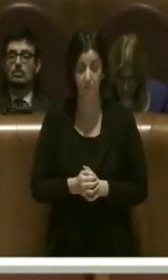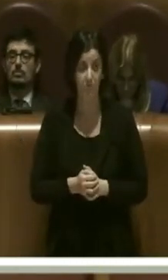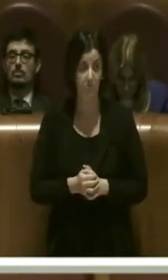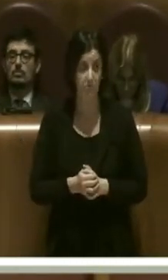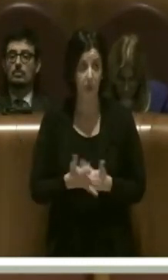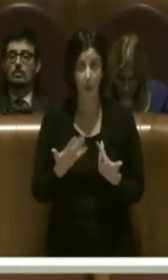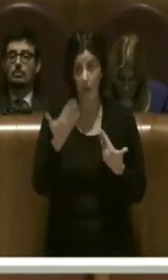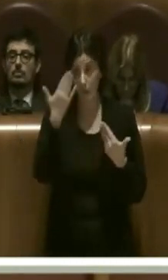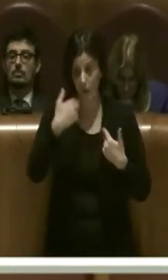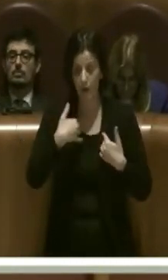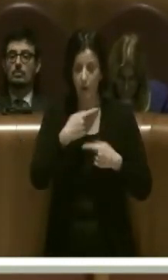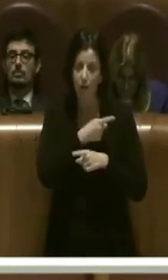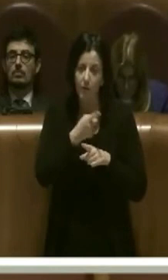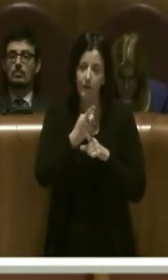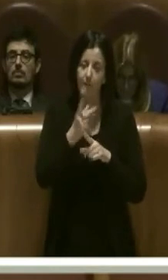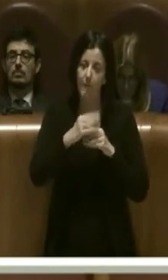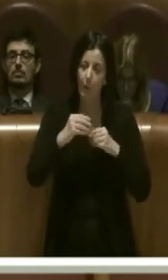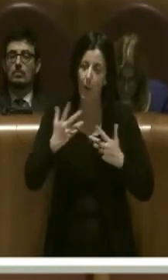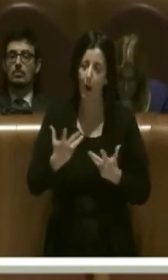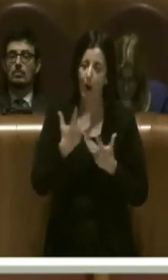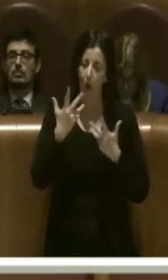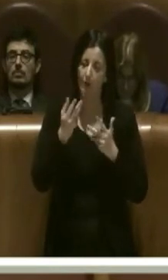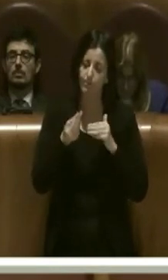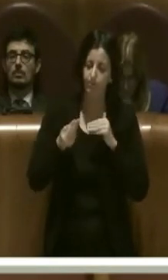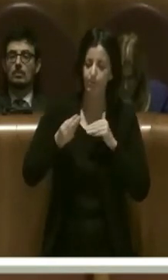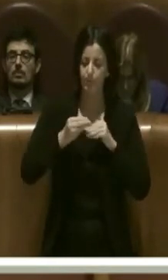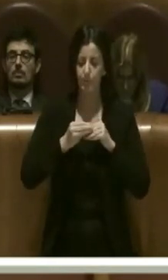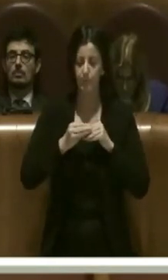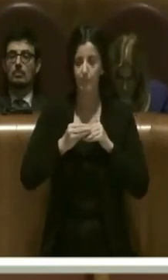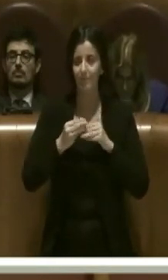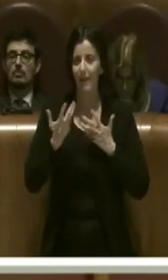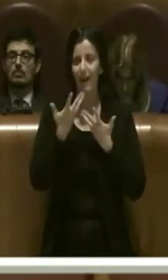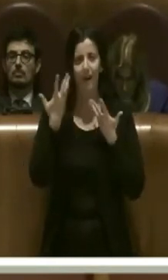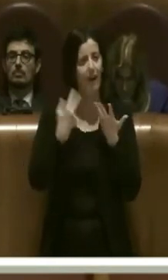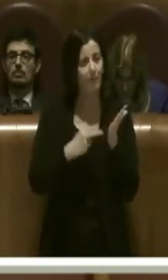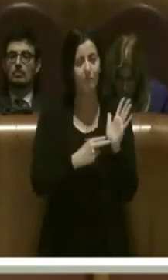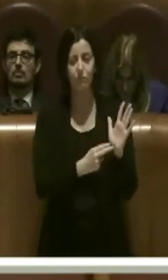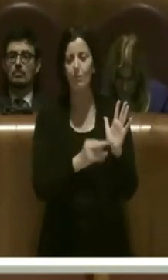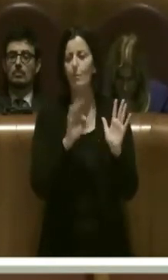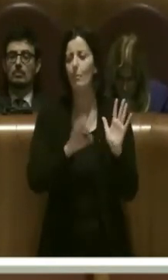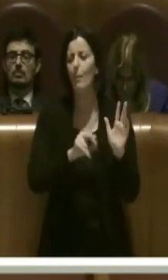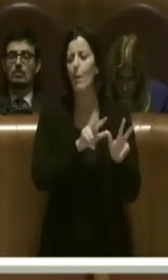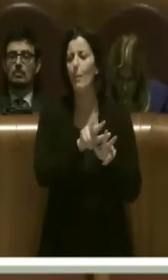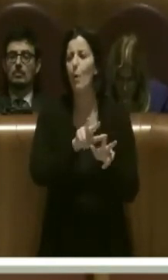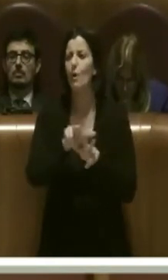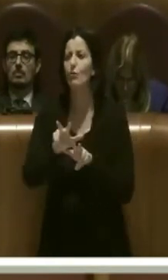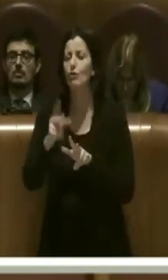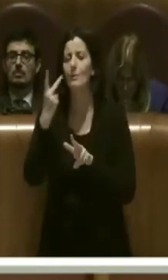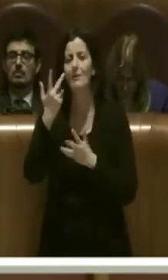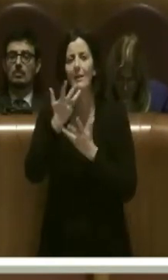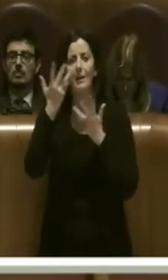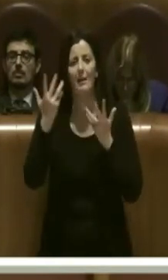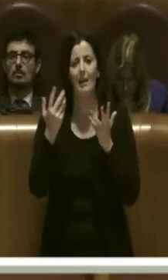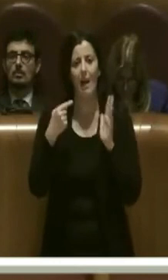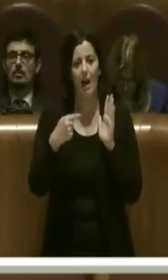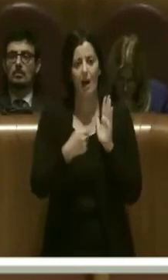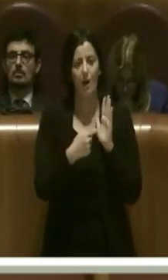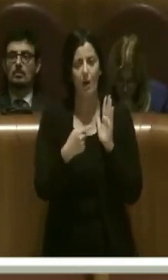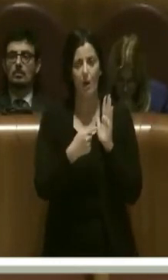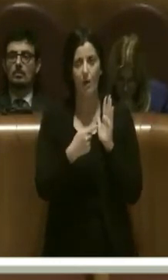qualcosa di più, Sindaco, su questo. Sono i numeri a dirlo, specialmente nei municipi, perché mi sembra di vedere che